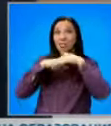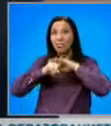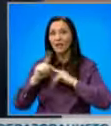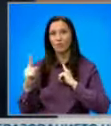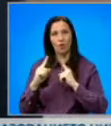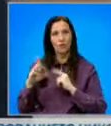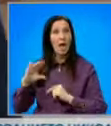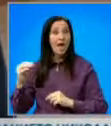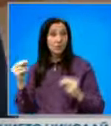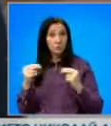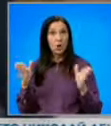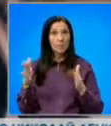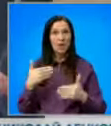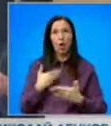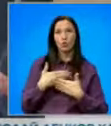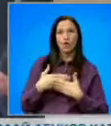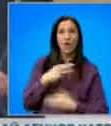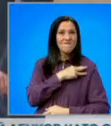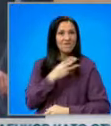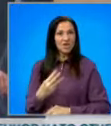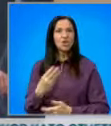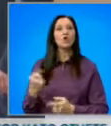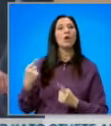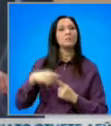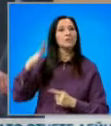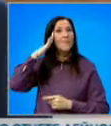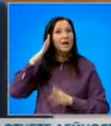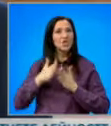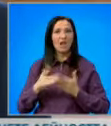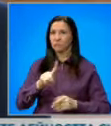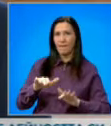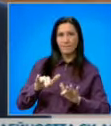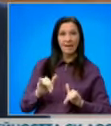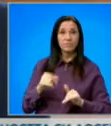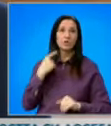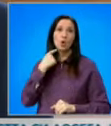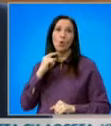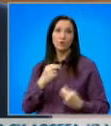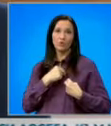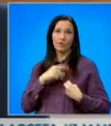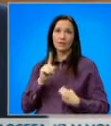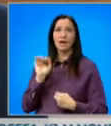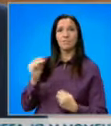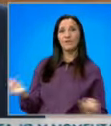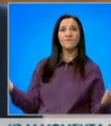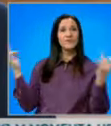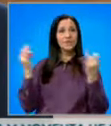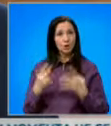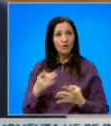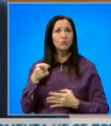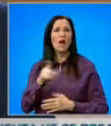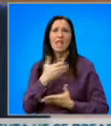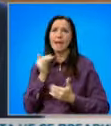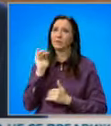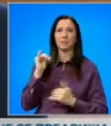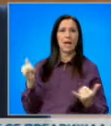Еврокомисията определи отношението на Вашингтон към страна-членка като неприемливо. Изгубеното доверие трябва да бъде възстановено и очевидно това